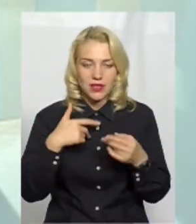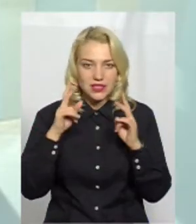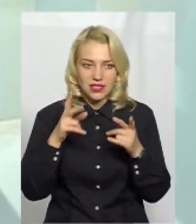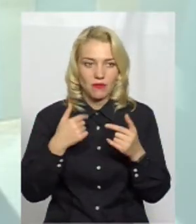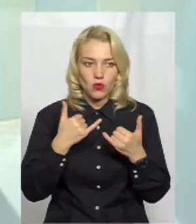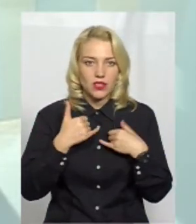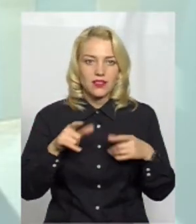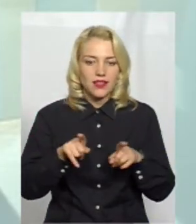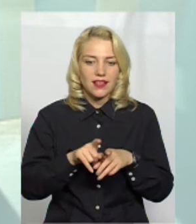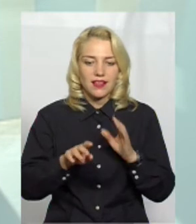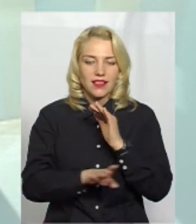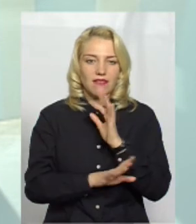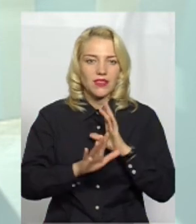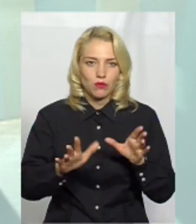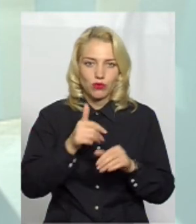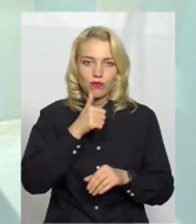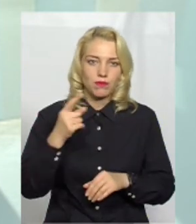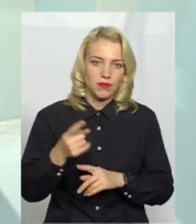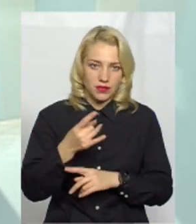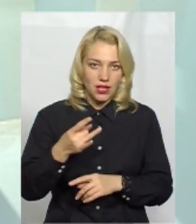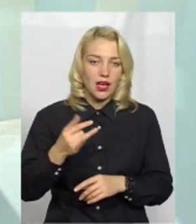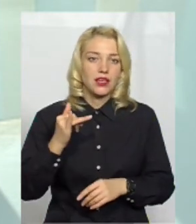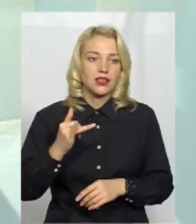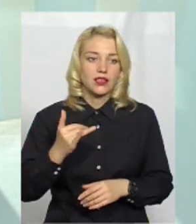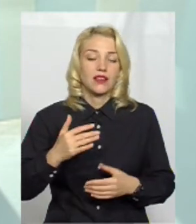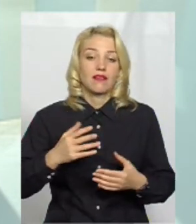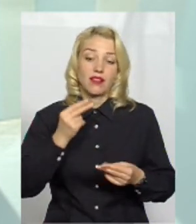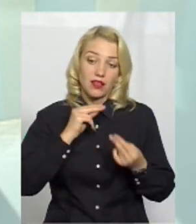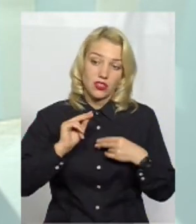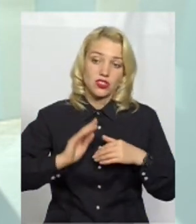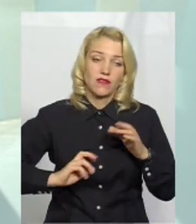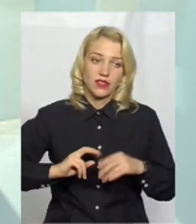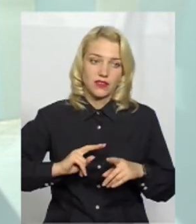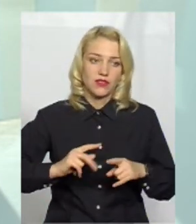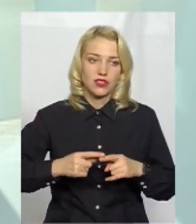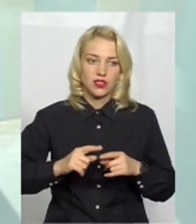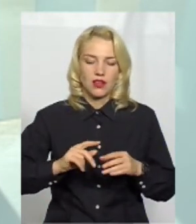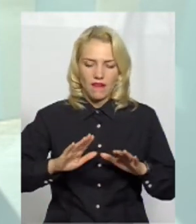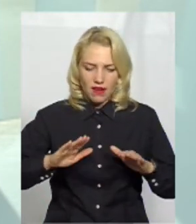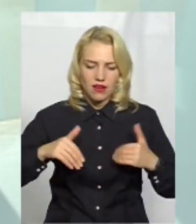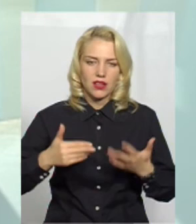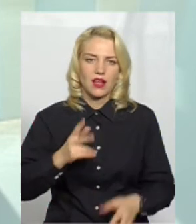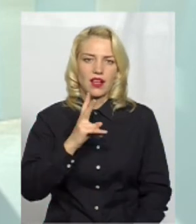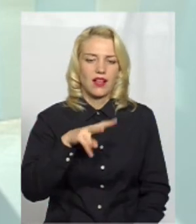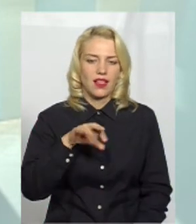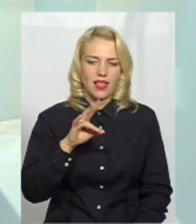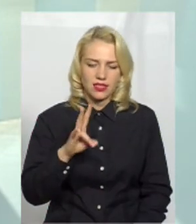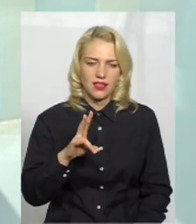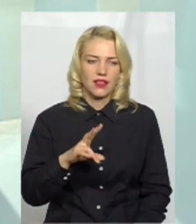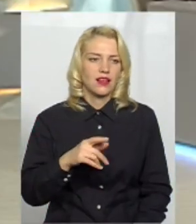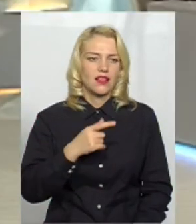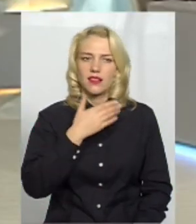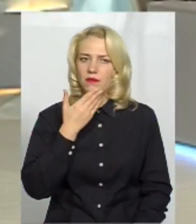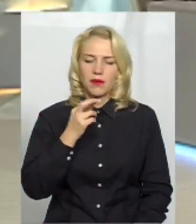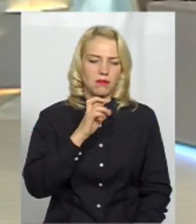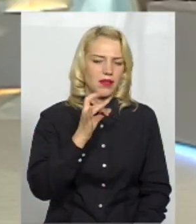таких дерев. Тому найкраще, ну, фахівці рекомендують липи і клени. Ми не говоримо вже ні про берези, ні про